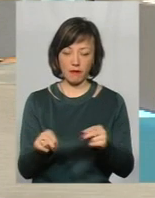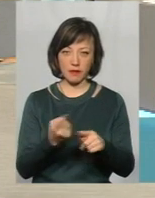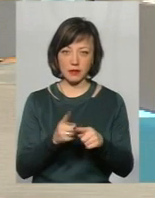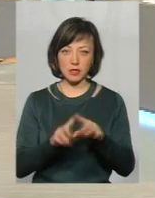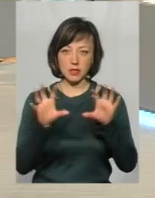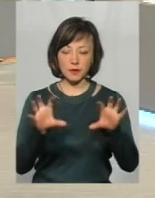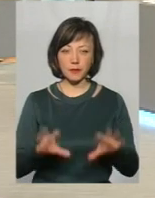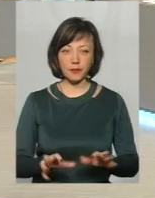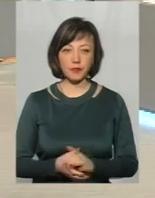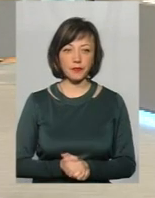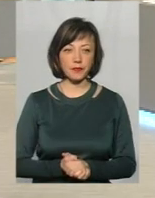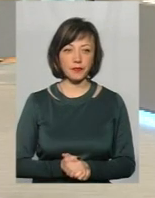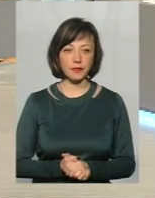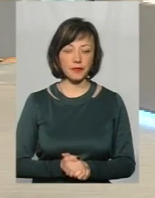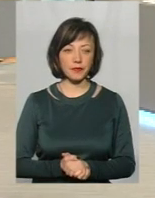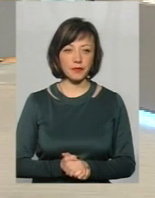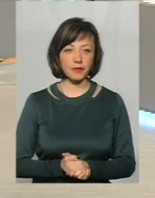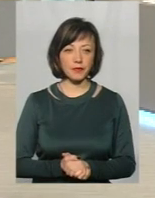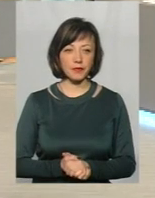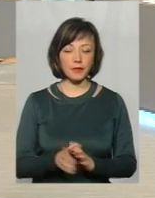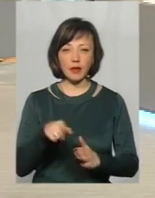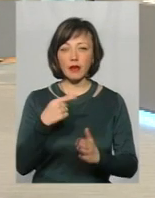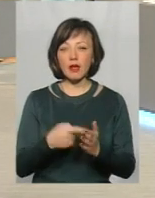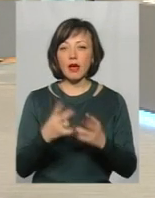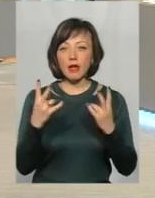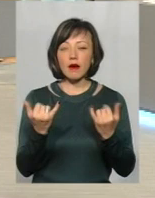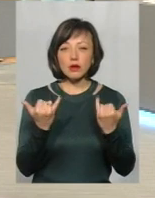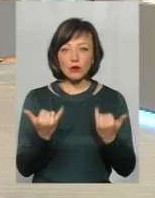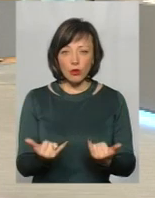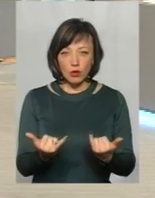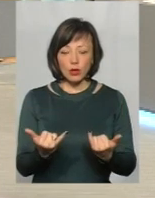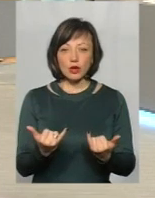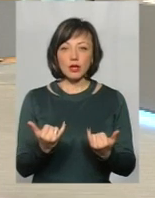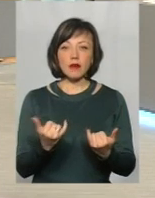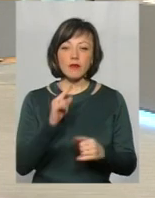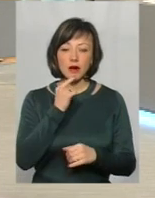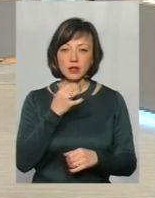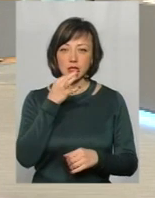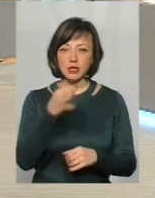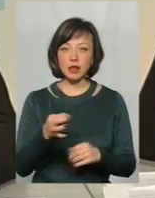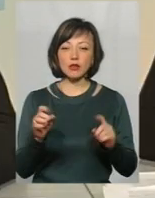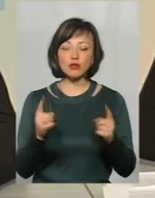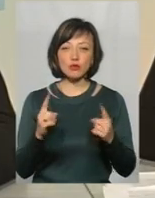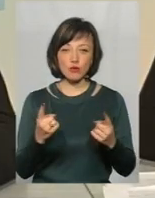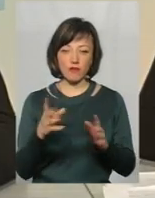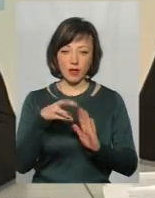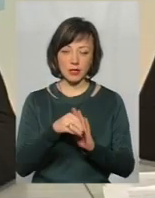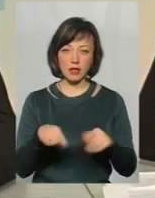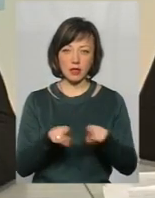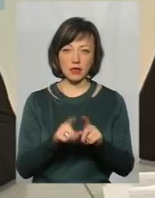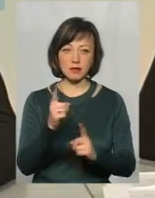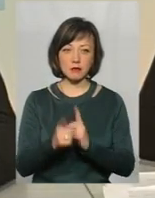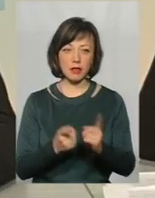На сьогодні досить таки важко сказати, чим керувався законодавець, приймаючи такі зміни. От так, ми вважаємо, що,